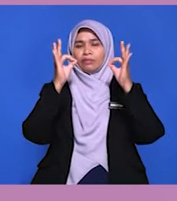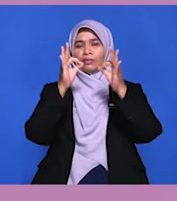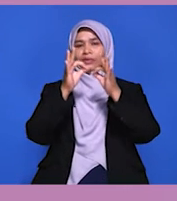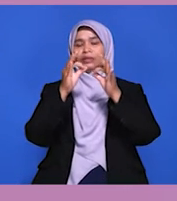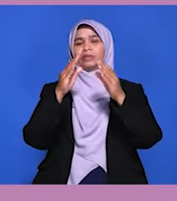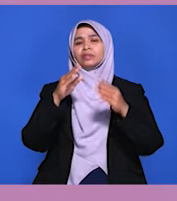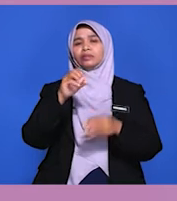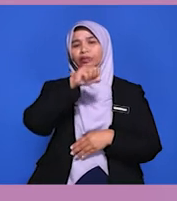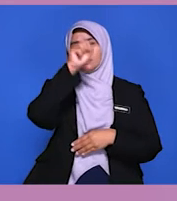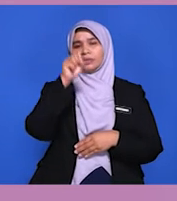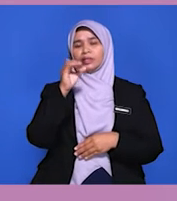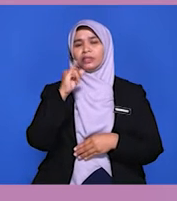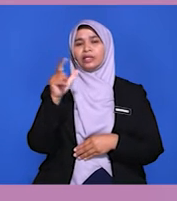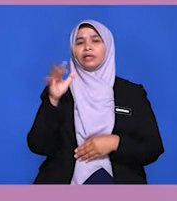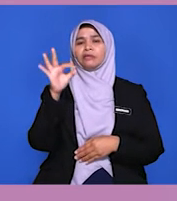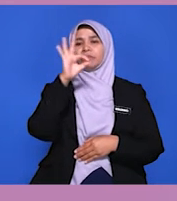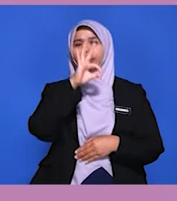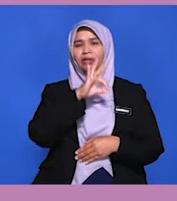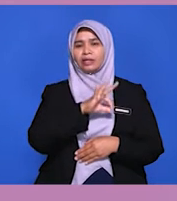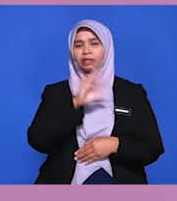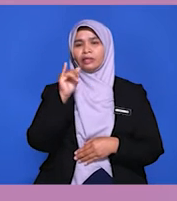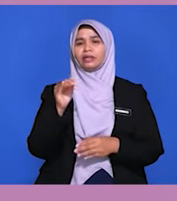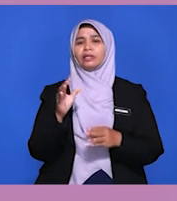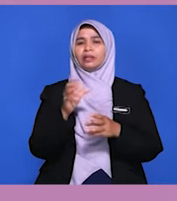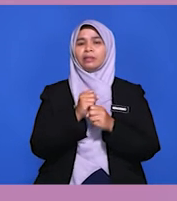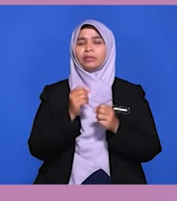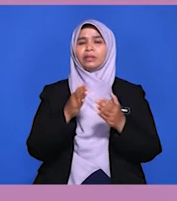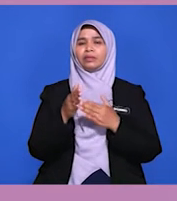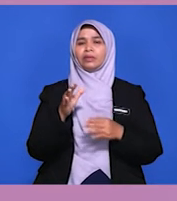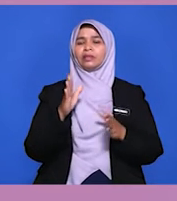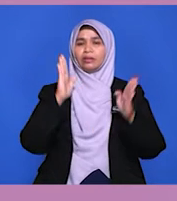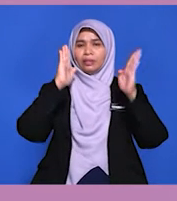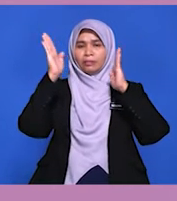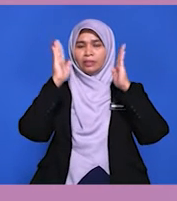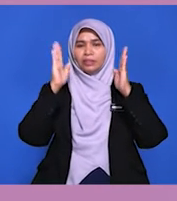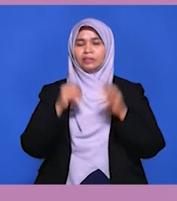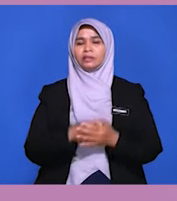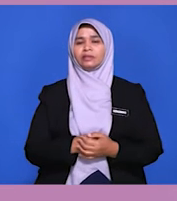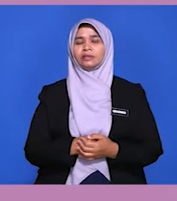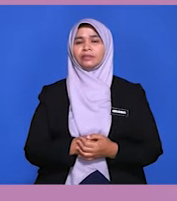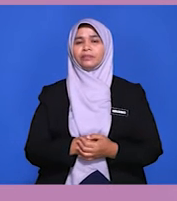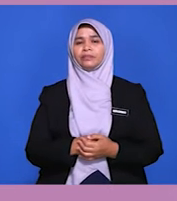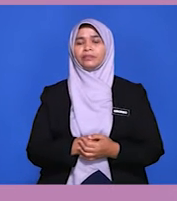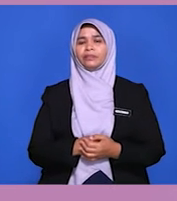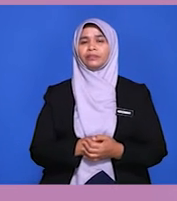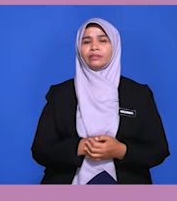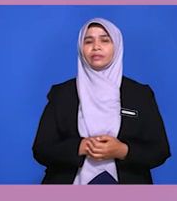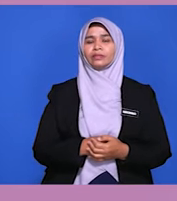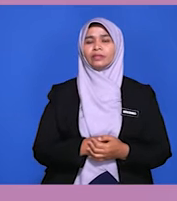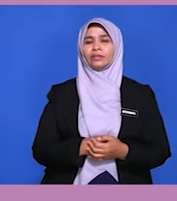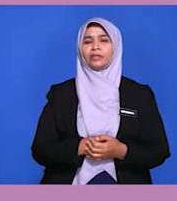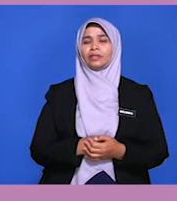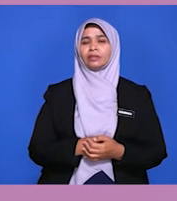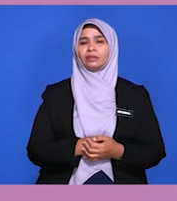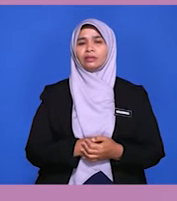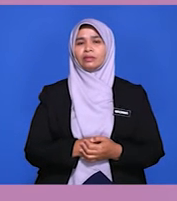fokus soalan ini ialah manfaat yang diperoleh oleh Malaysia. Jadi, antara cadangan jawapan yang boleh